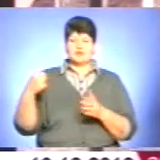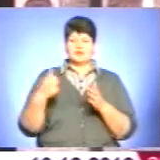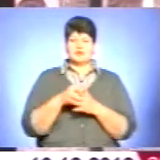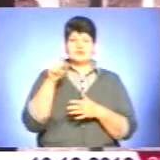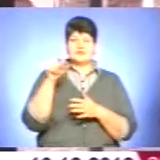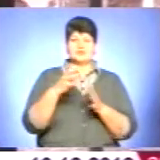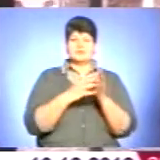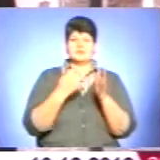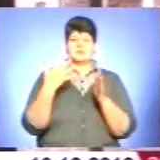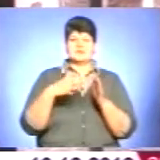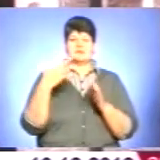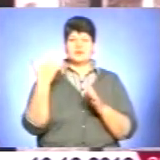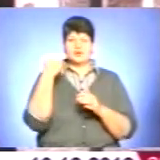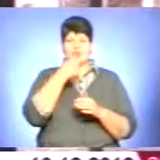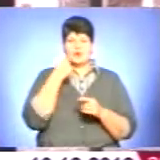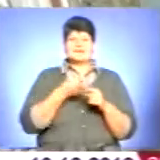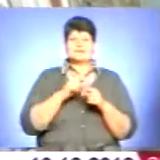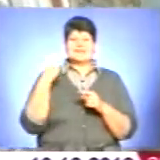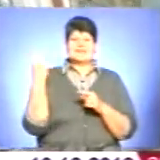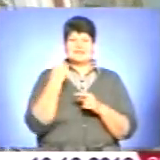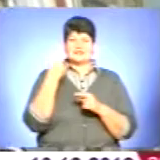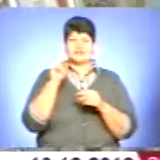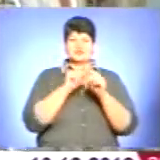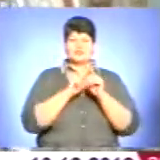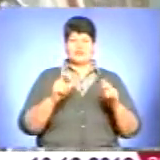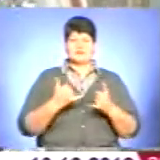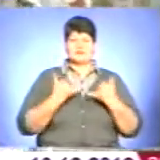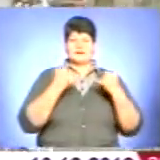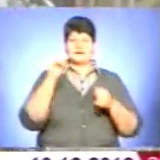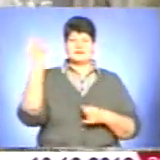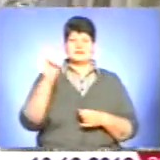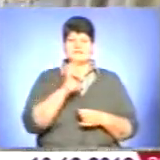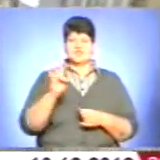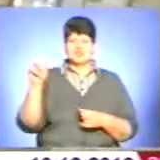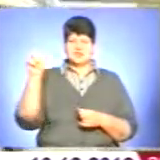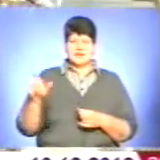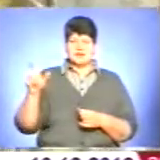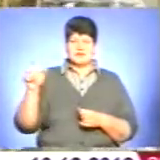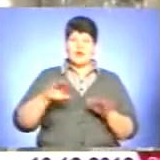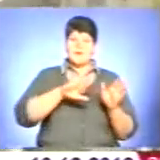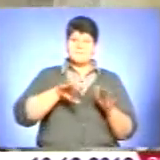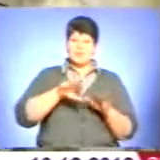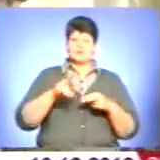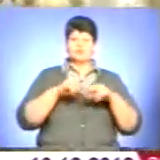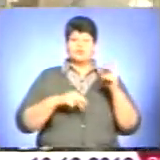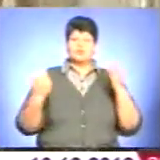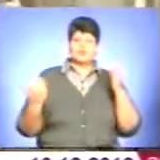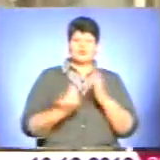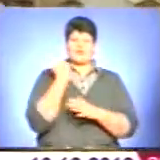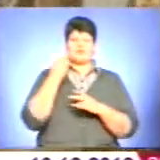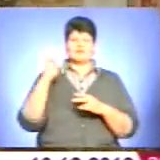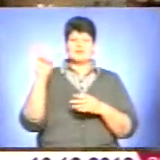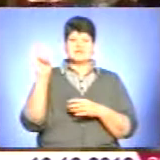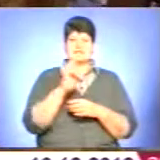це була єдина теологічна школа у краї. Сгодом вже Микола Потоцький зводить на місці Старої нову монастирську церкву